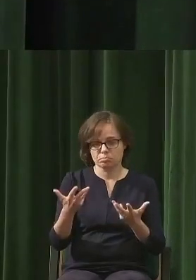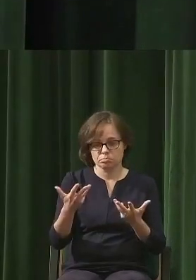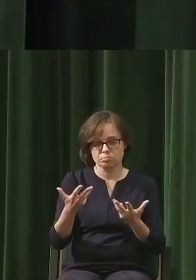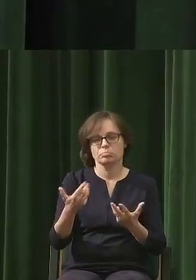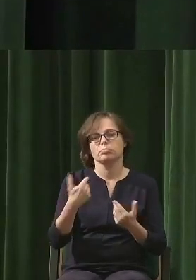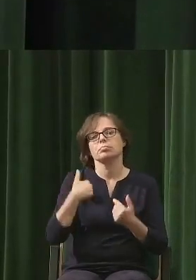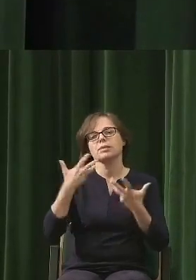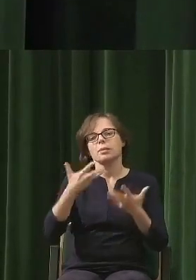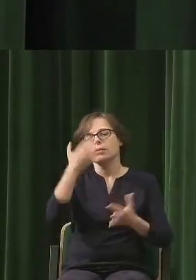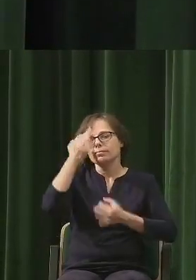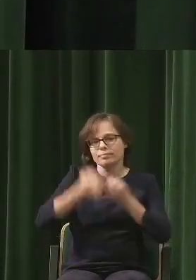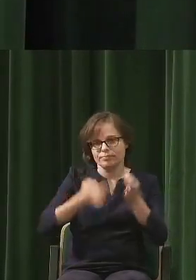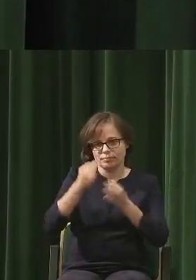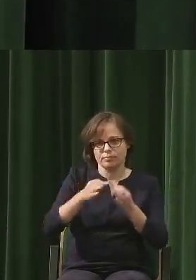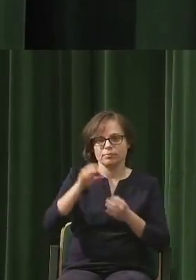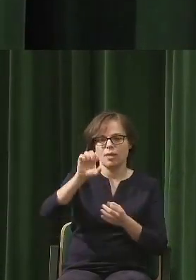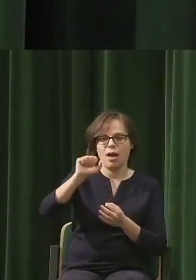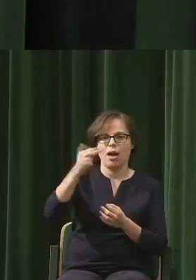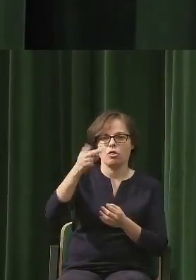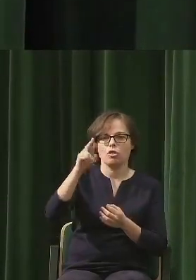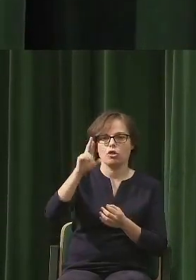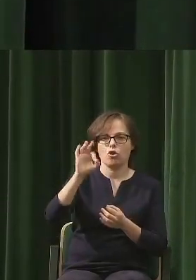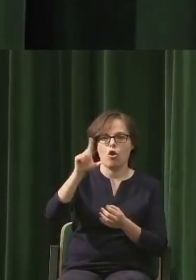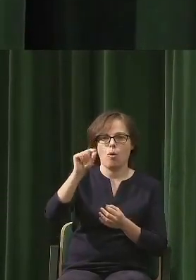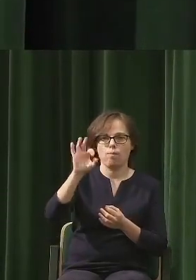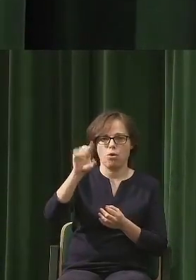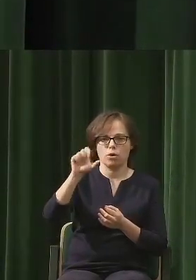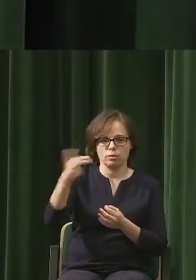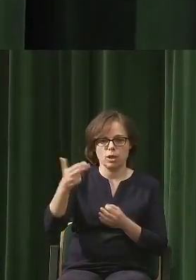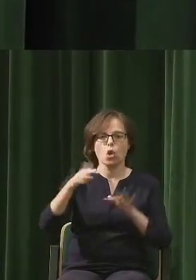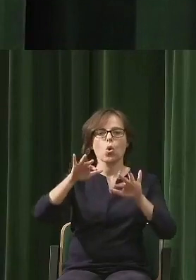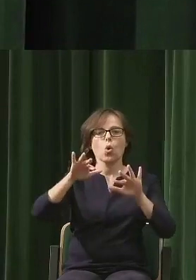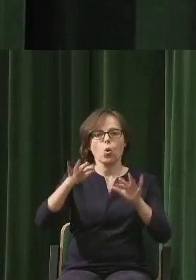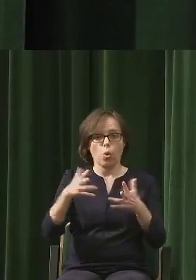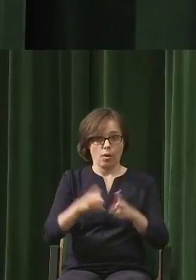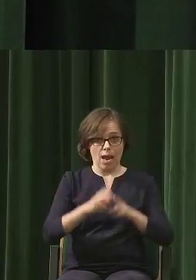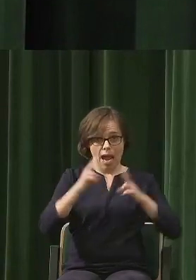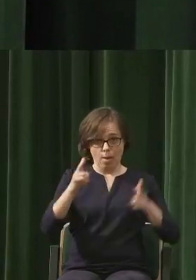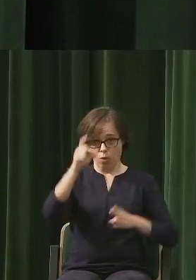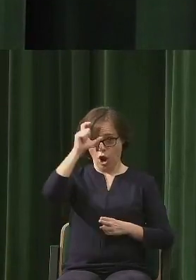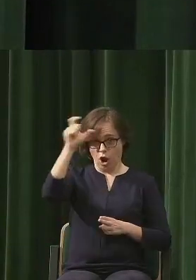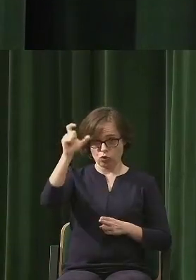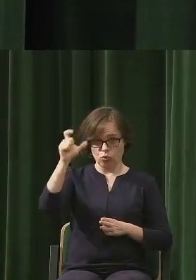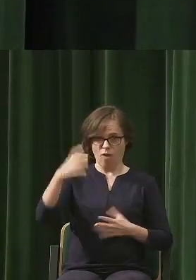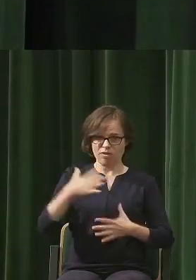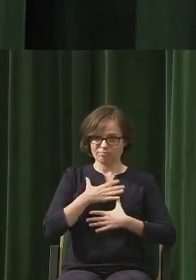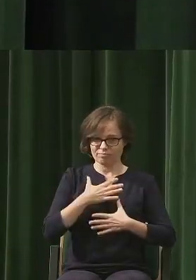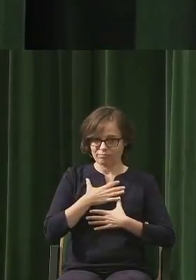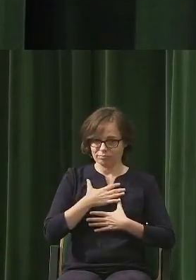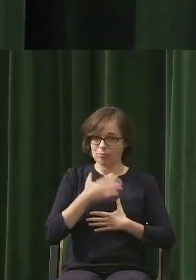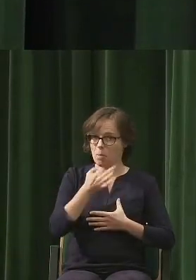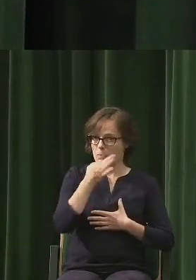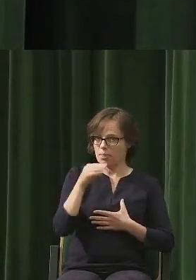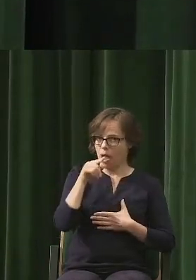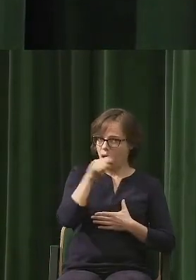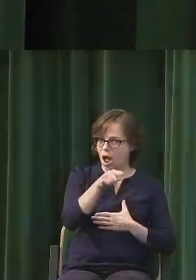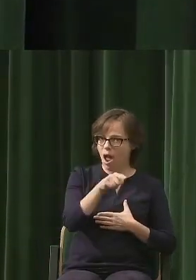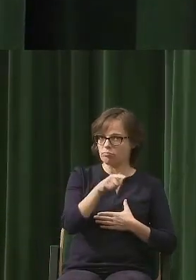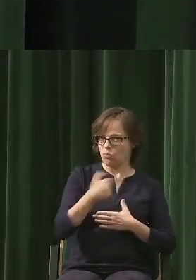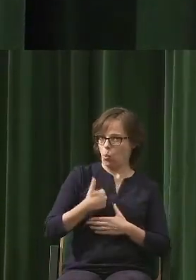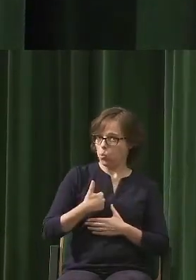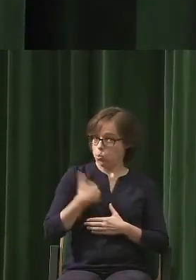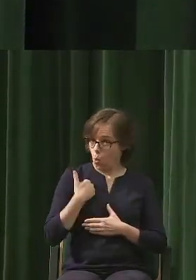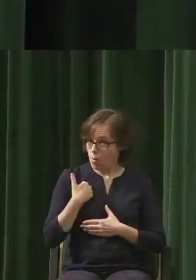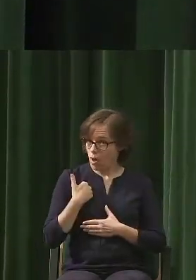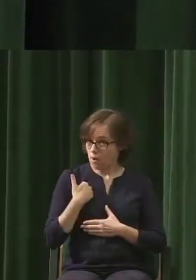taką, czy antropocen, czyli epoka człowieka, to brzmi dumnie, bo tak energicznie jest po tym jakaś energia, ale czy rzeczywiście mamy